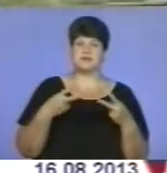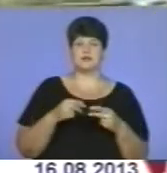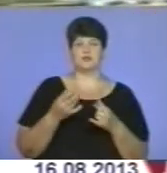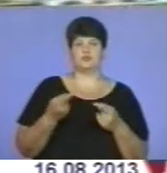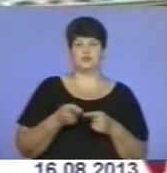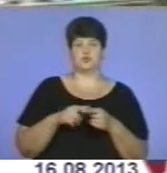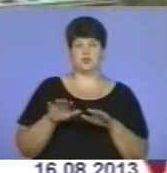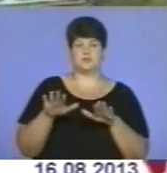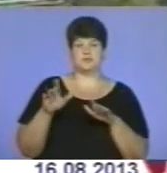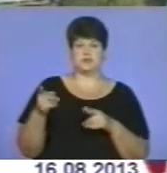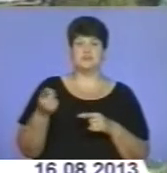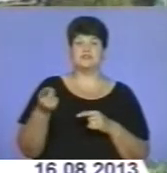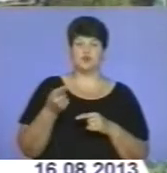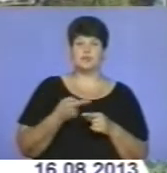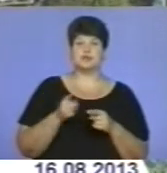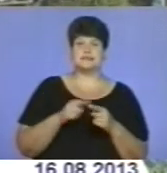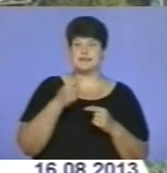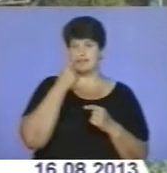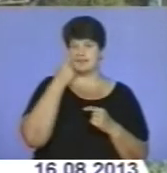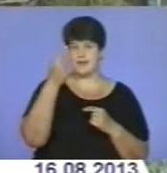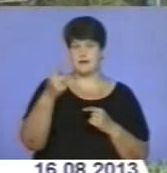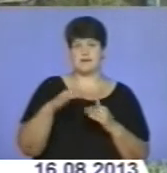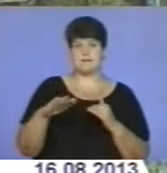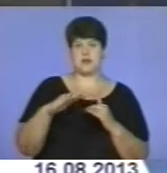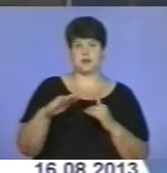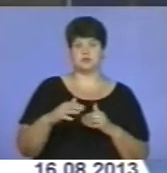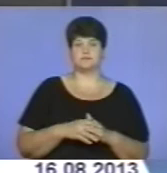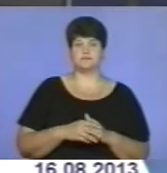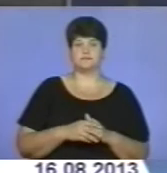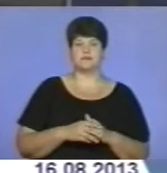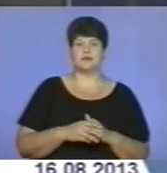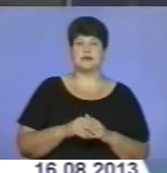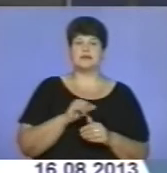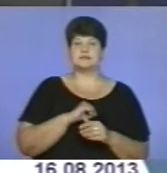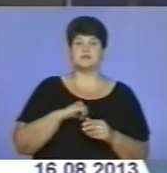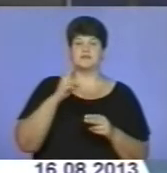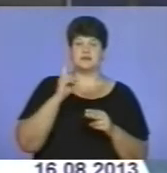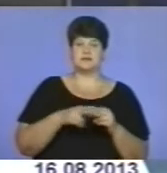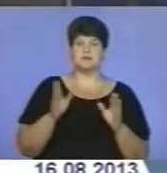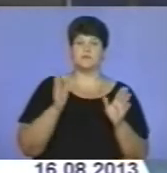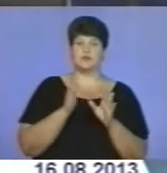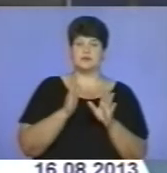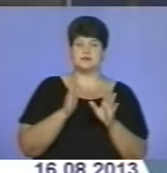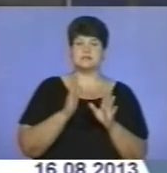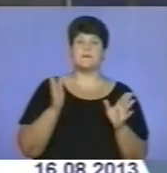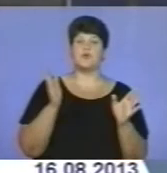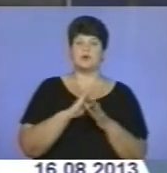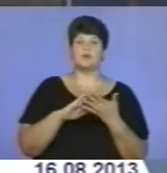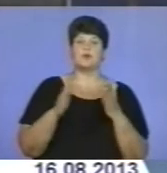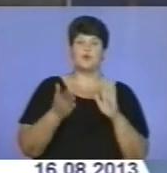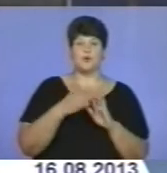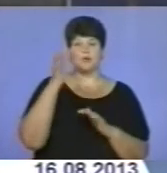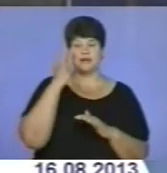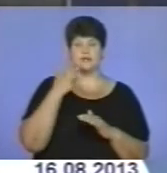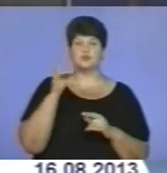для цього місцях. У Тернополі це дальній пляж. І на сам кінець про погоду. За погодніми умовами літо,